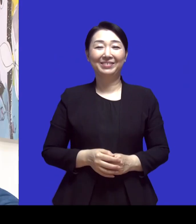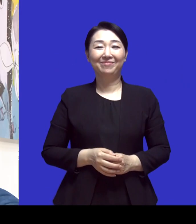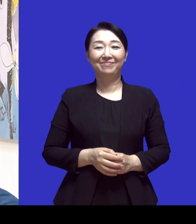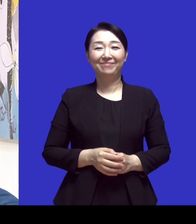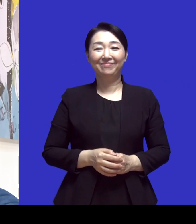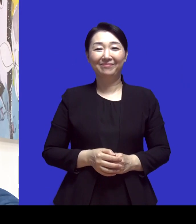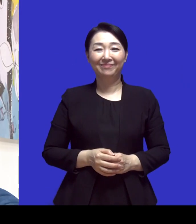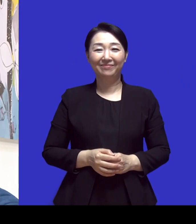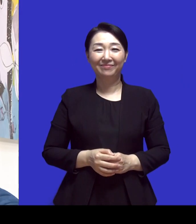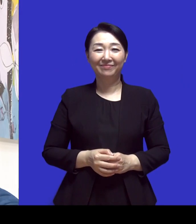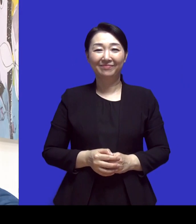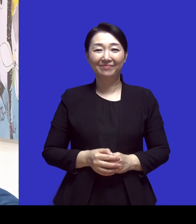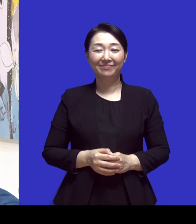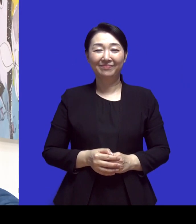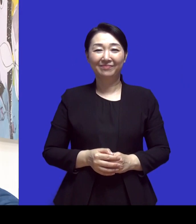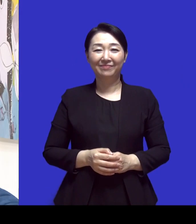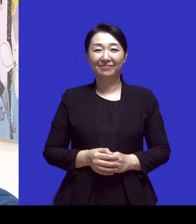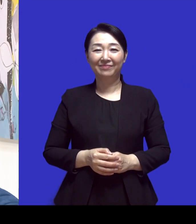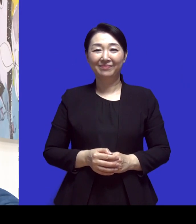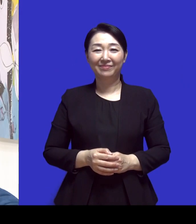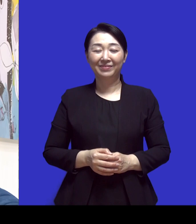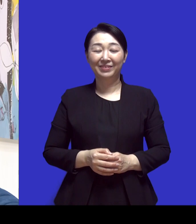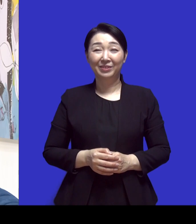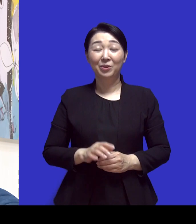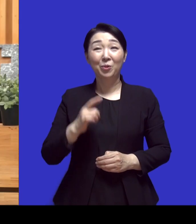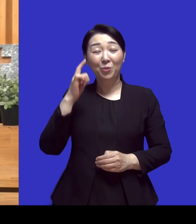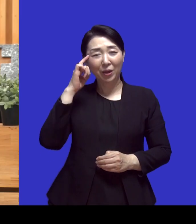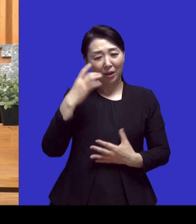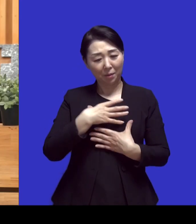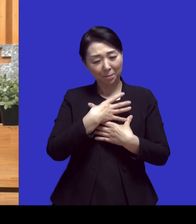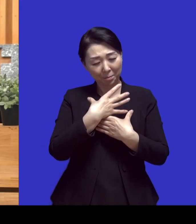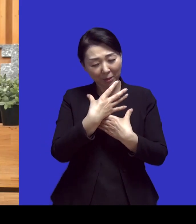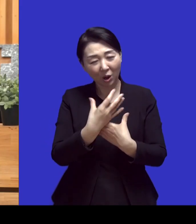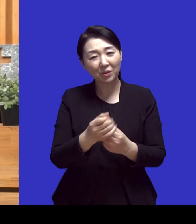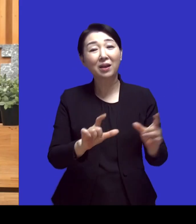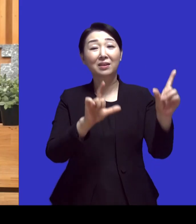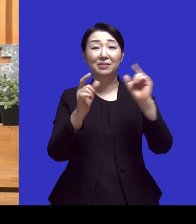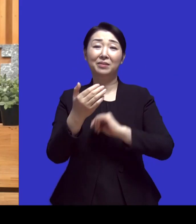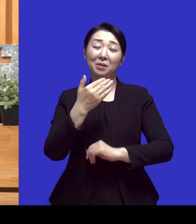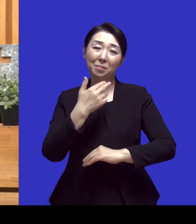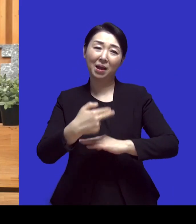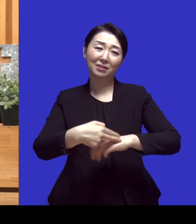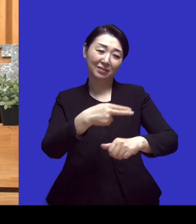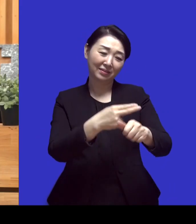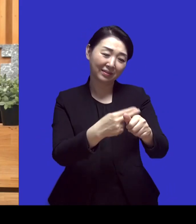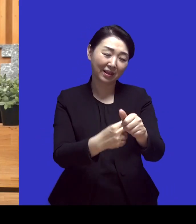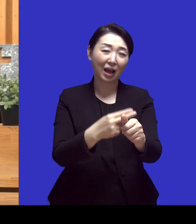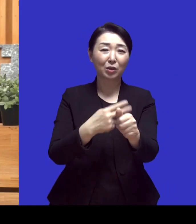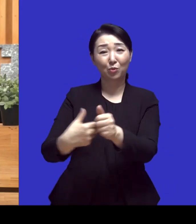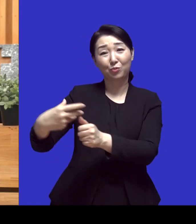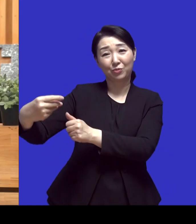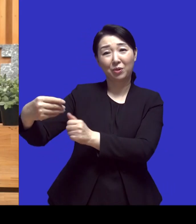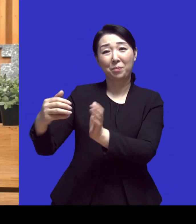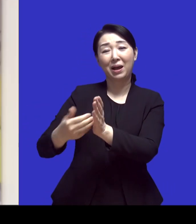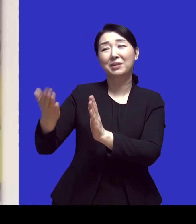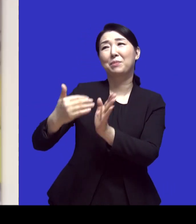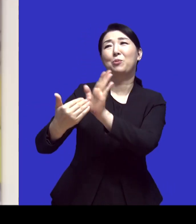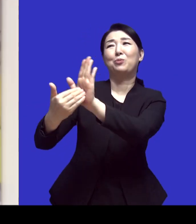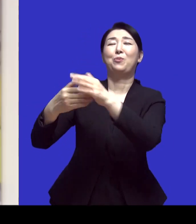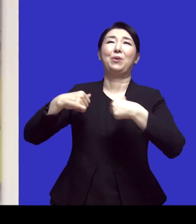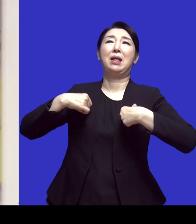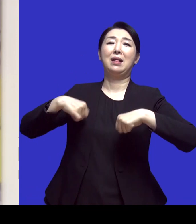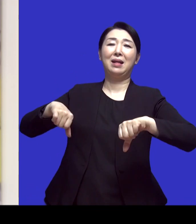어떻게 보면 정말 많은 곳에서 정말 편안하게 생활할 수 있는 교수직이나 의사직을 요청을 했음에도 다 물리치시고